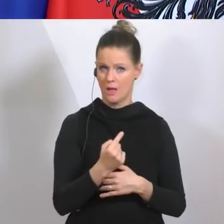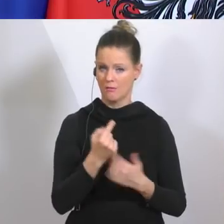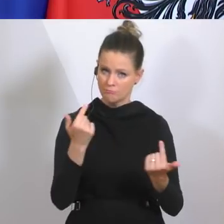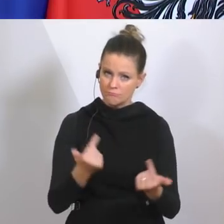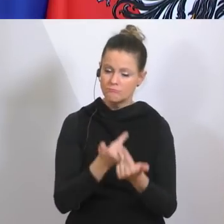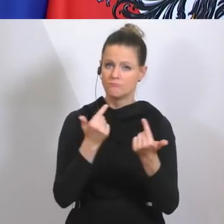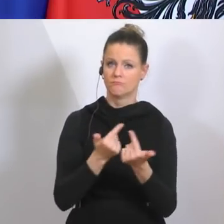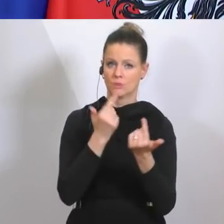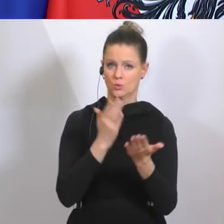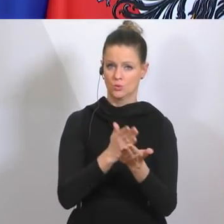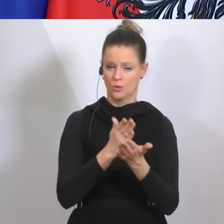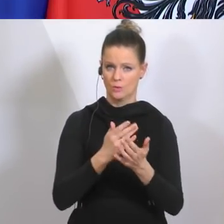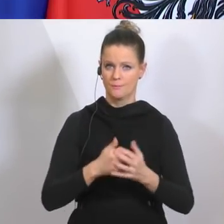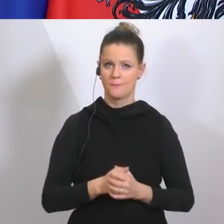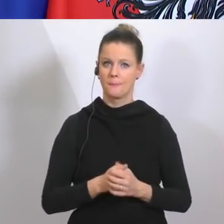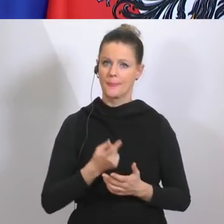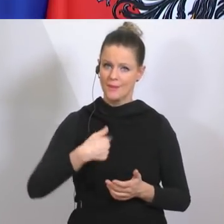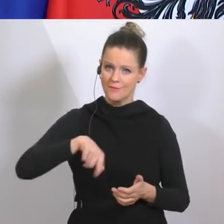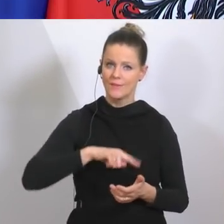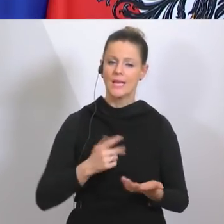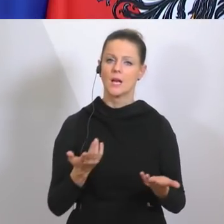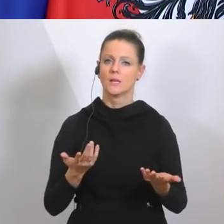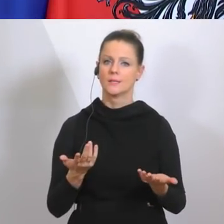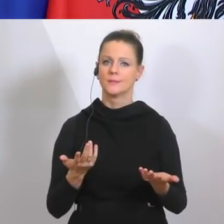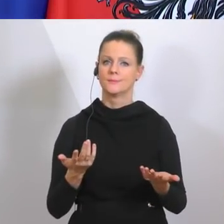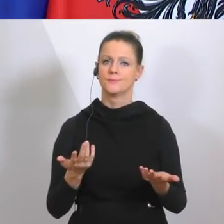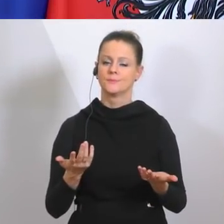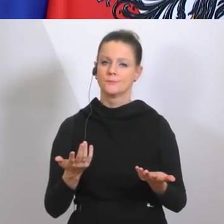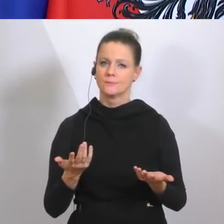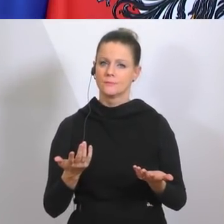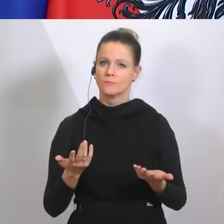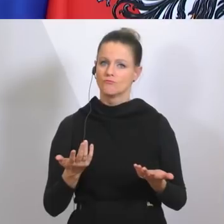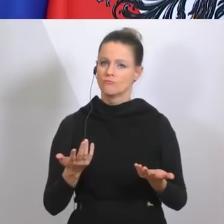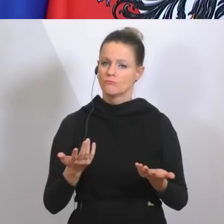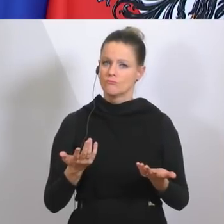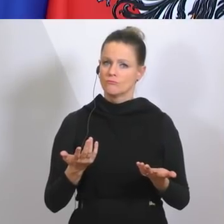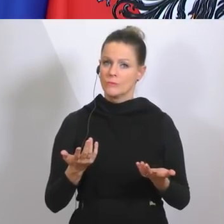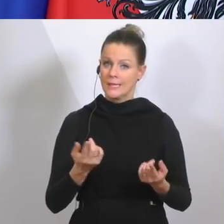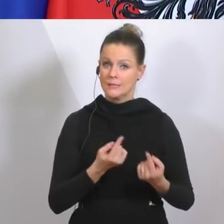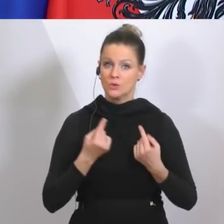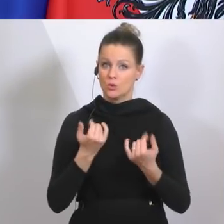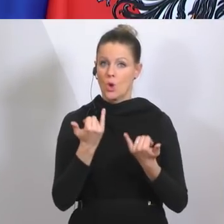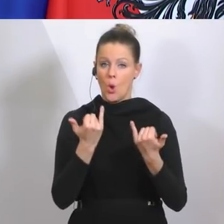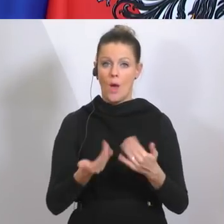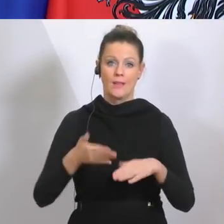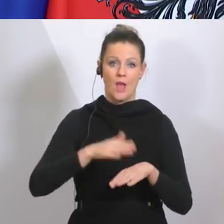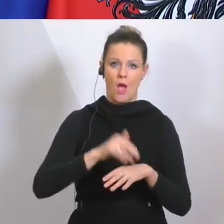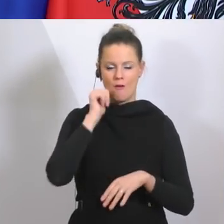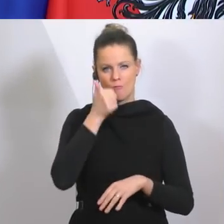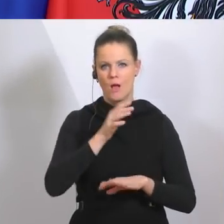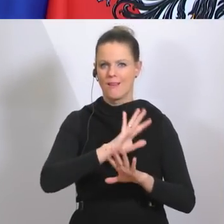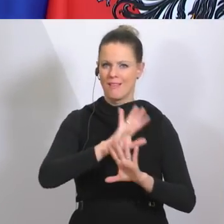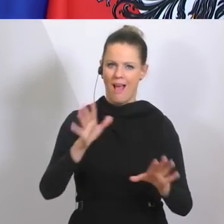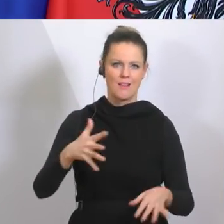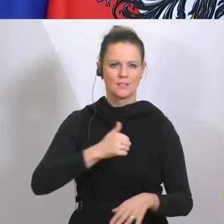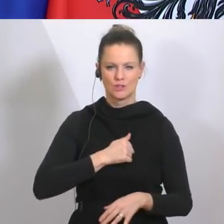werden nicht die Situation haben, dass wir von heute auf morgen sagen, jetzt ist es geschafft, jetzt ist